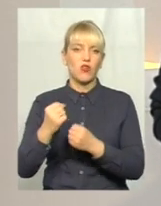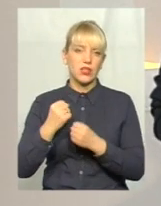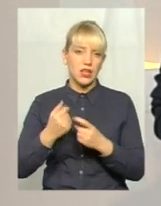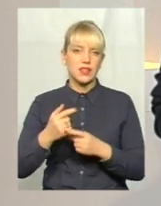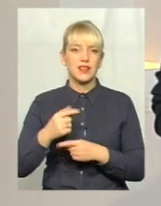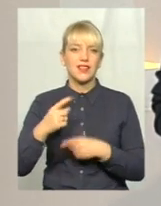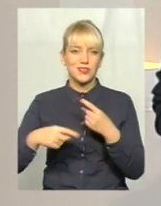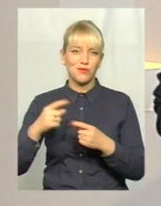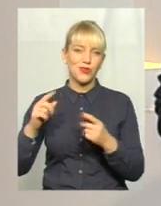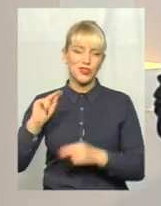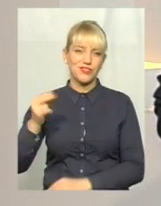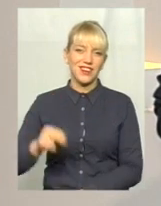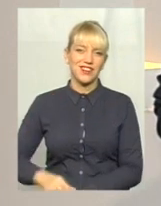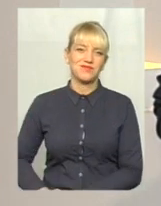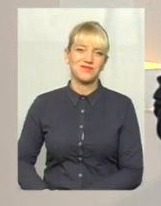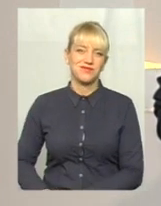все. До наступного четверга.